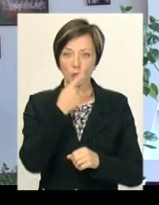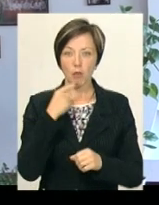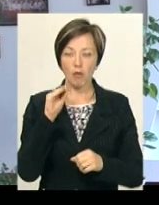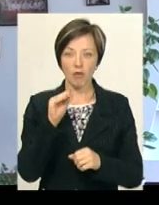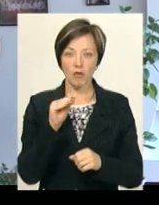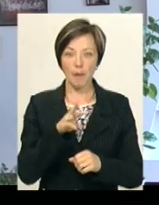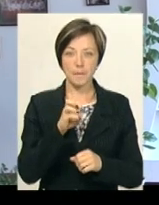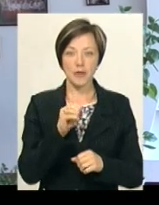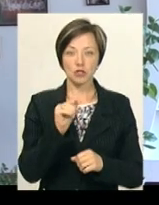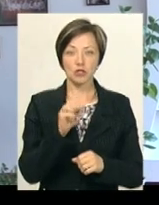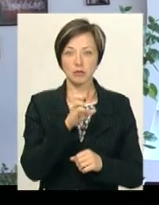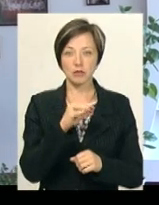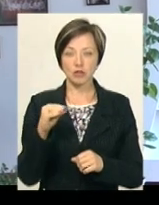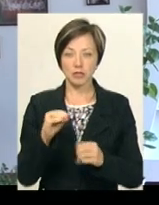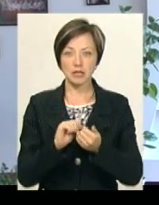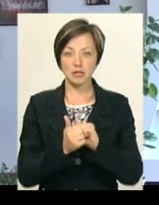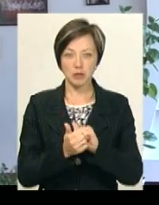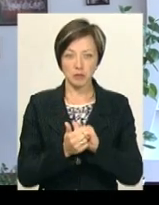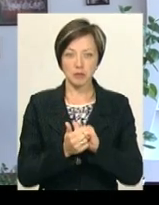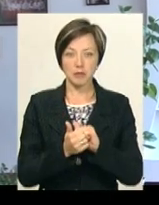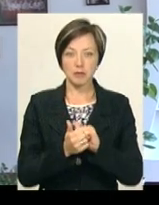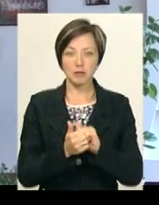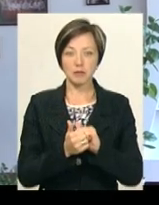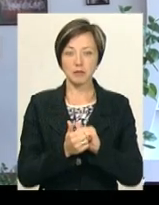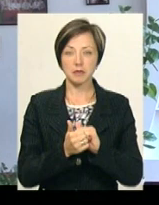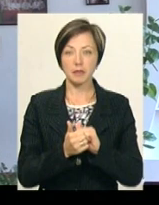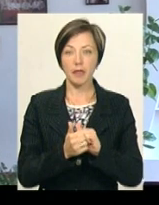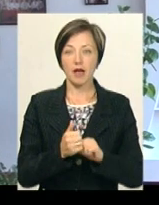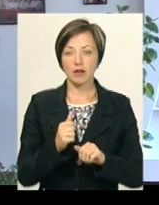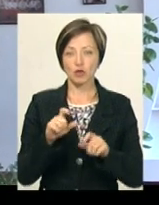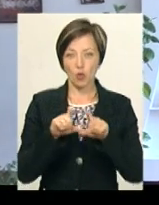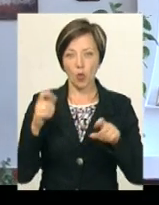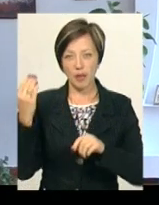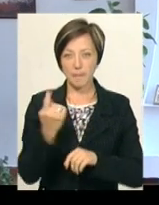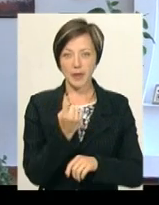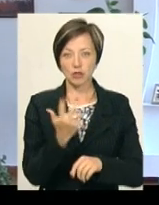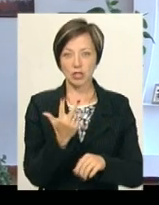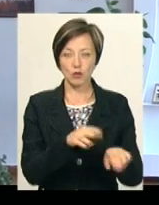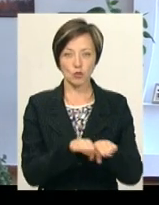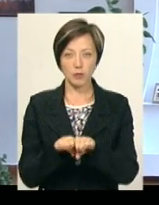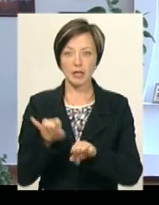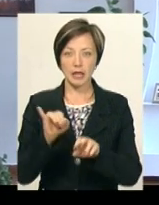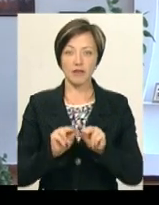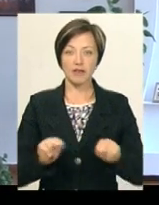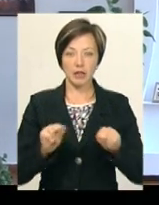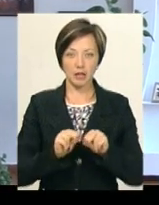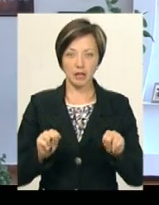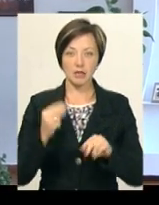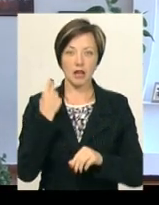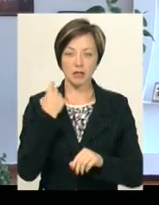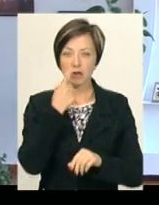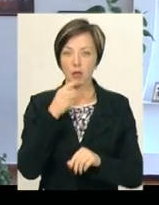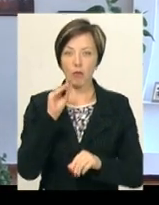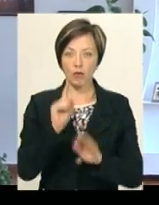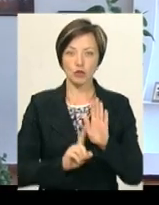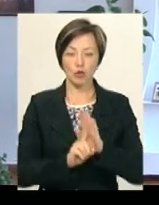мови з Меджибушської, з загальноосвітньої школи першого, третього ступенів. І також викладається і англійська